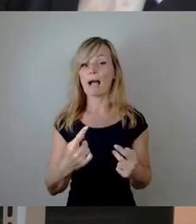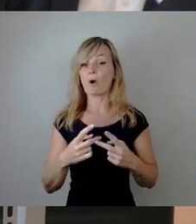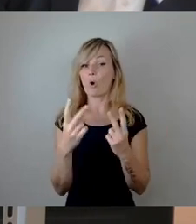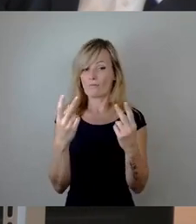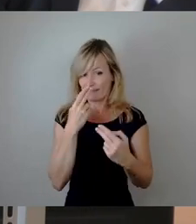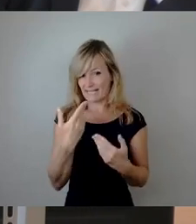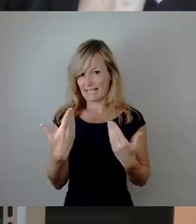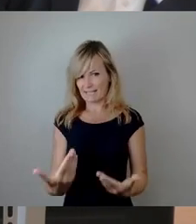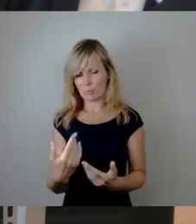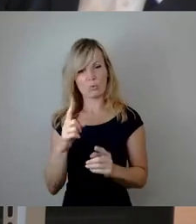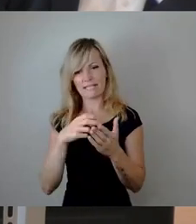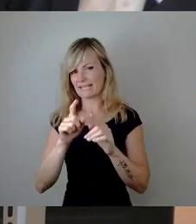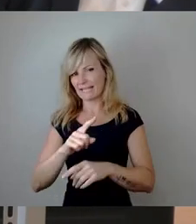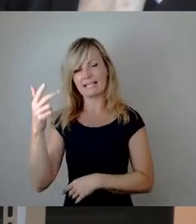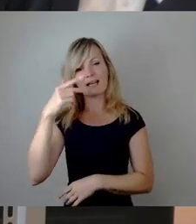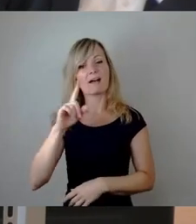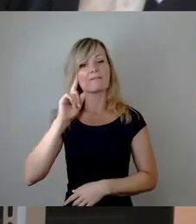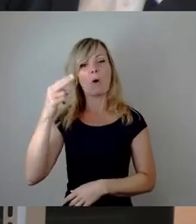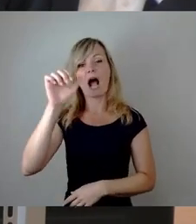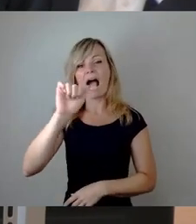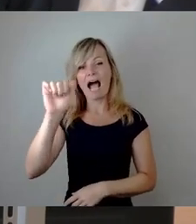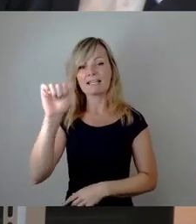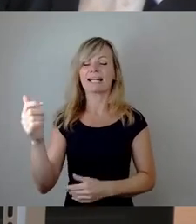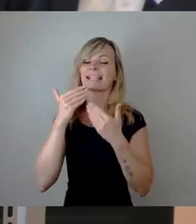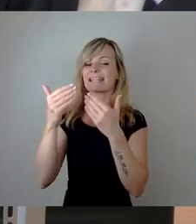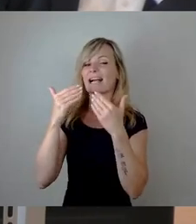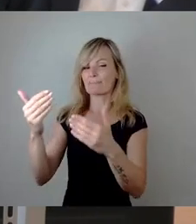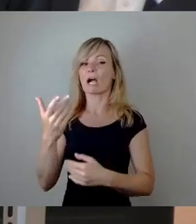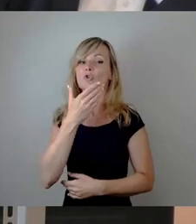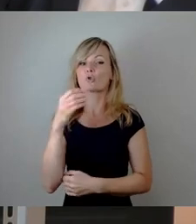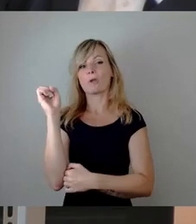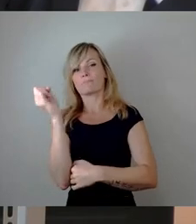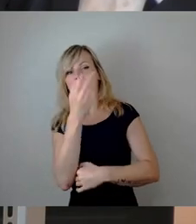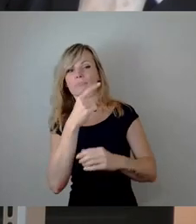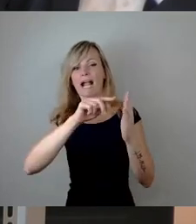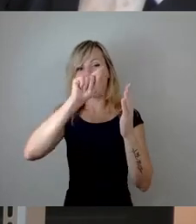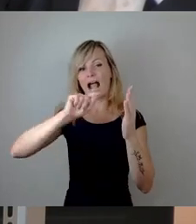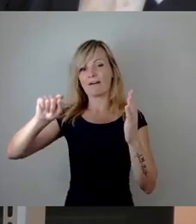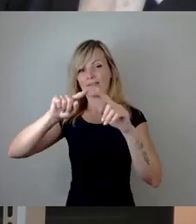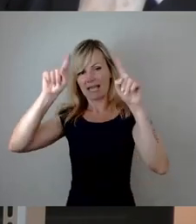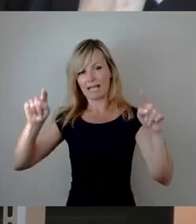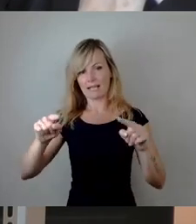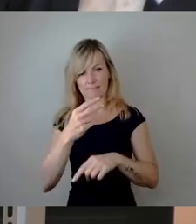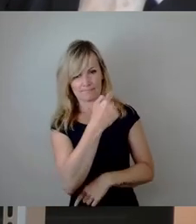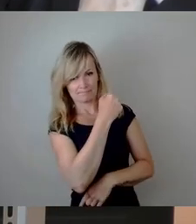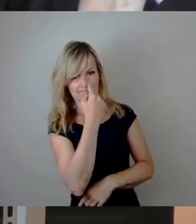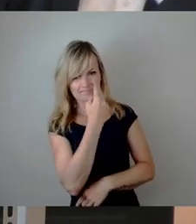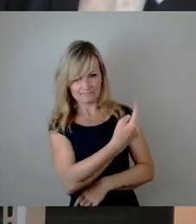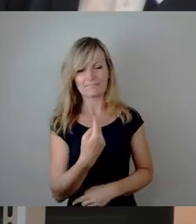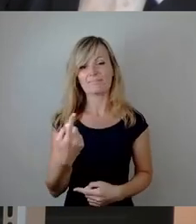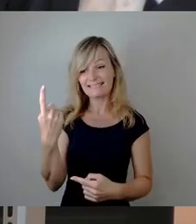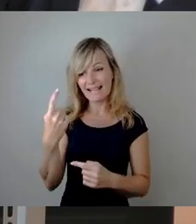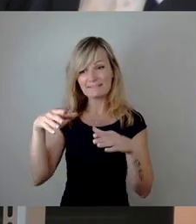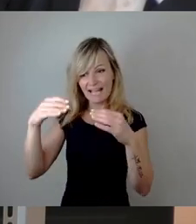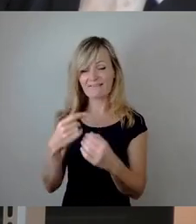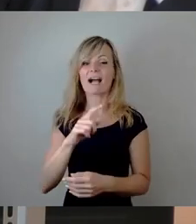sehr, sehr dankbar, dass Sie diese wunderschönen Grafiken hier an die Wand geworfen haben. Und Sie haben ja mit dem Wahlergebnis begonnen und haben